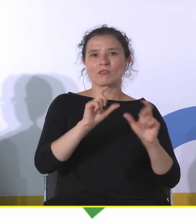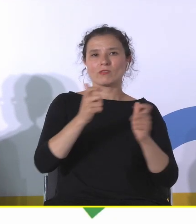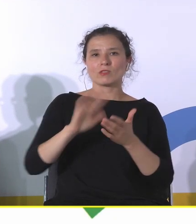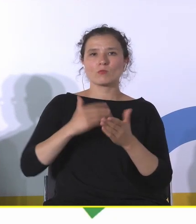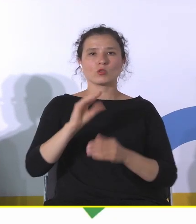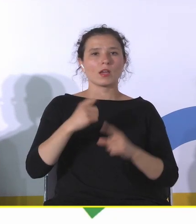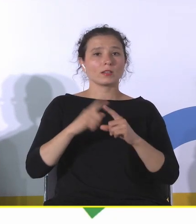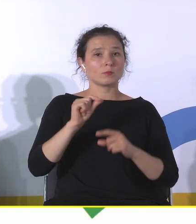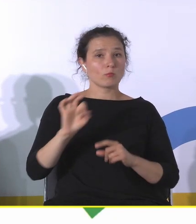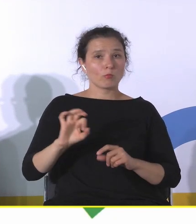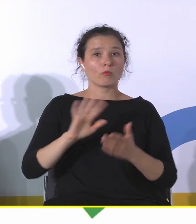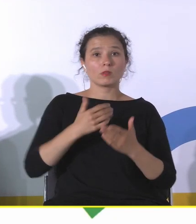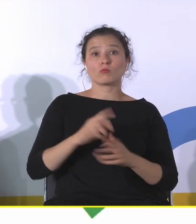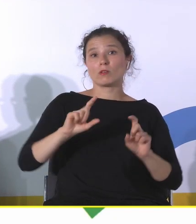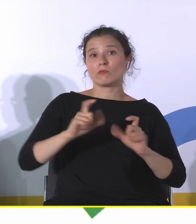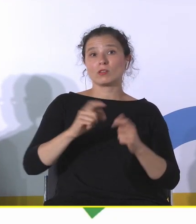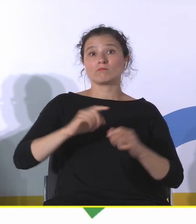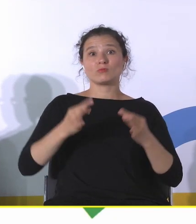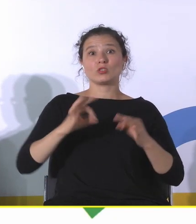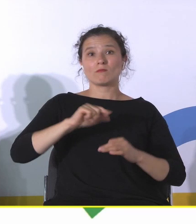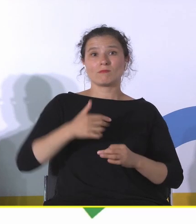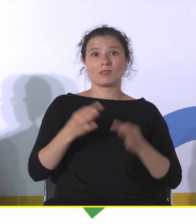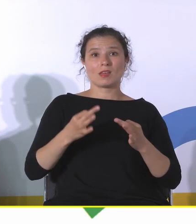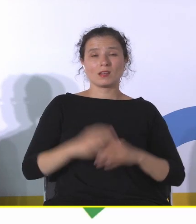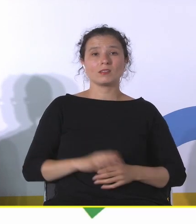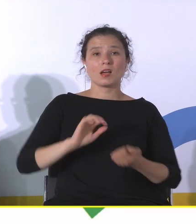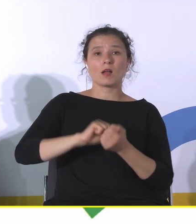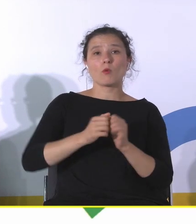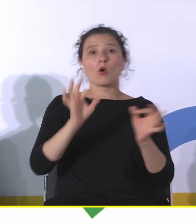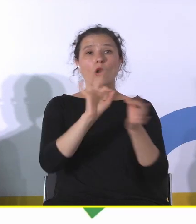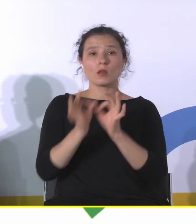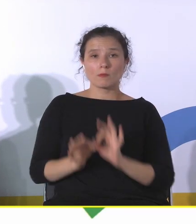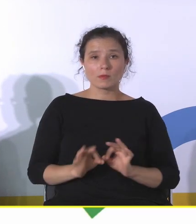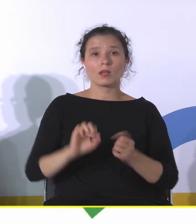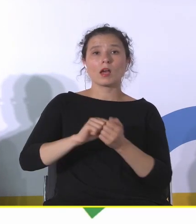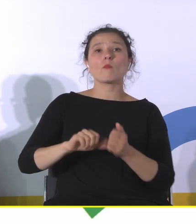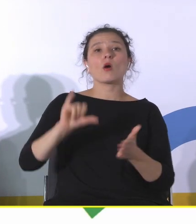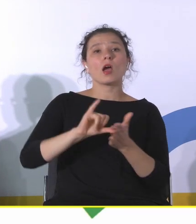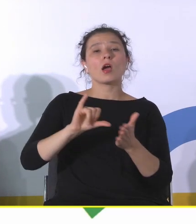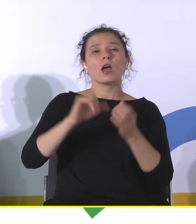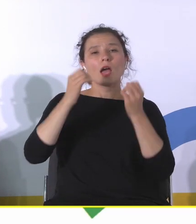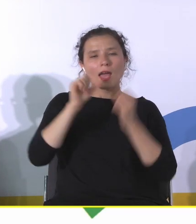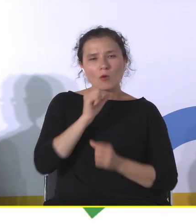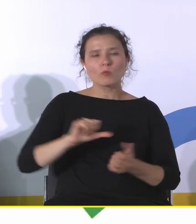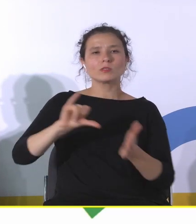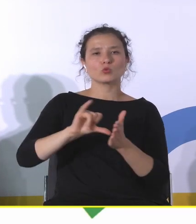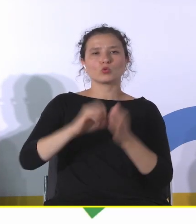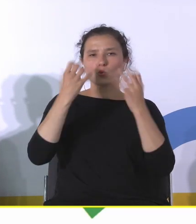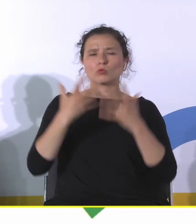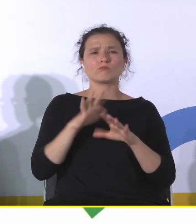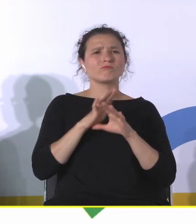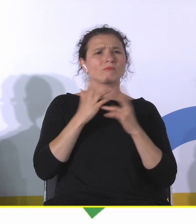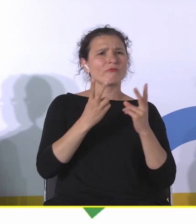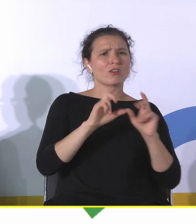wydarzeniach jak to, na którym jesteśmy, jak olimpiady, jak europejskie stolice kultury, czyli duże wydarzenia, które gromadzą dużo